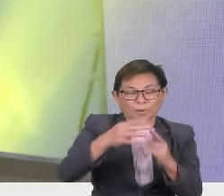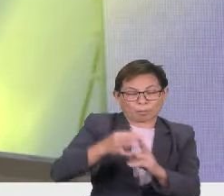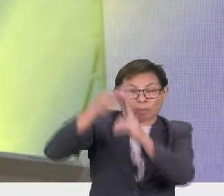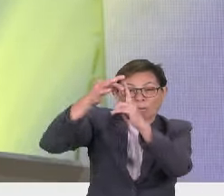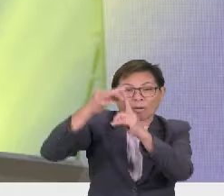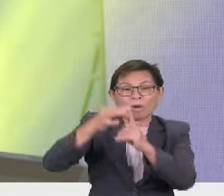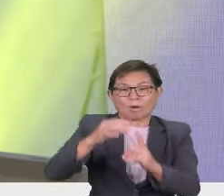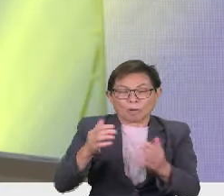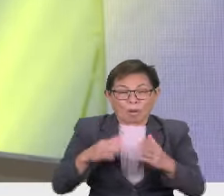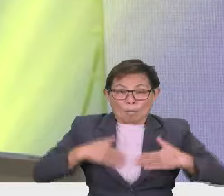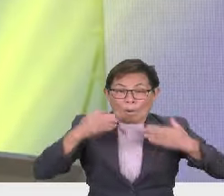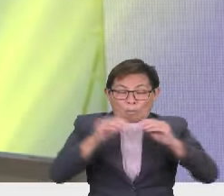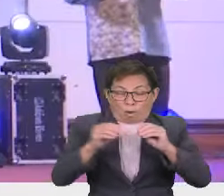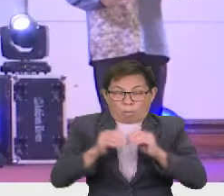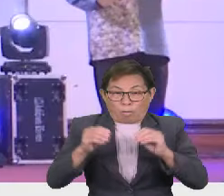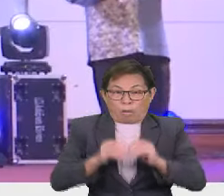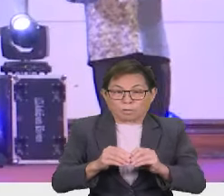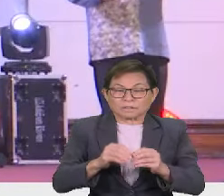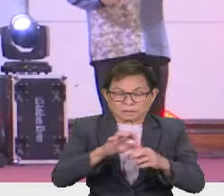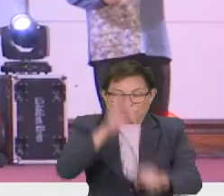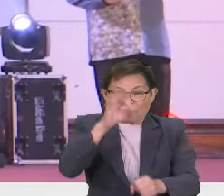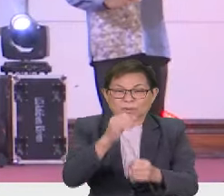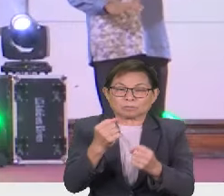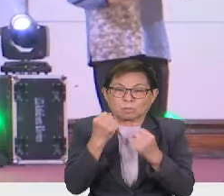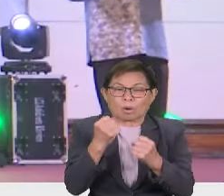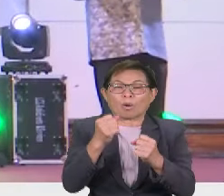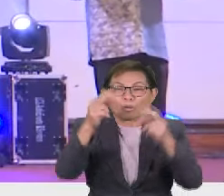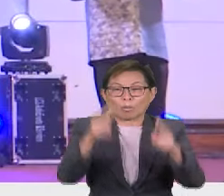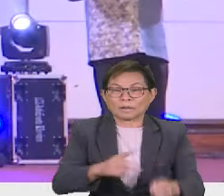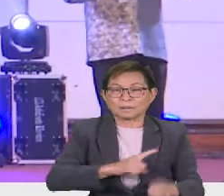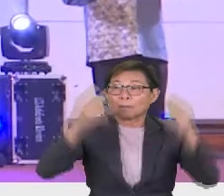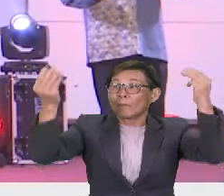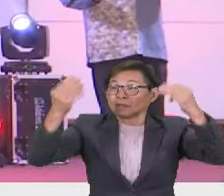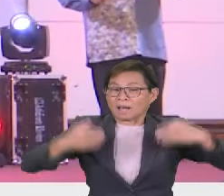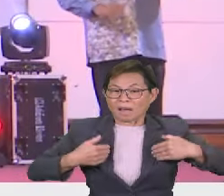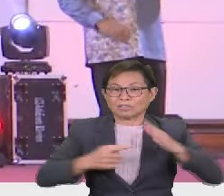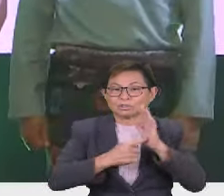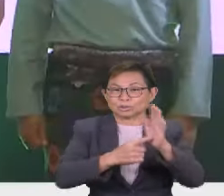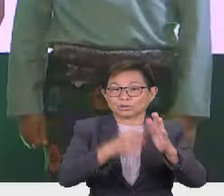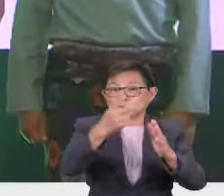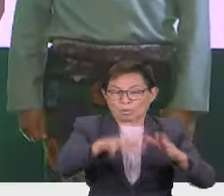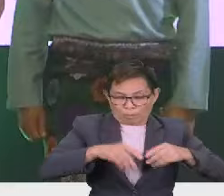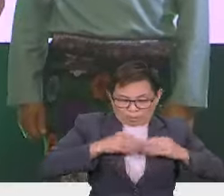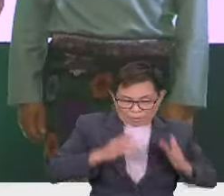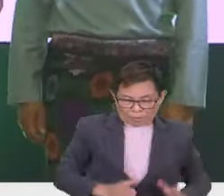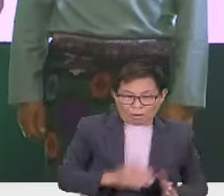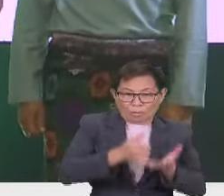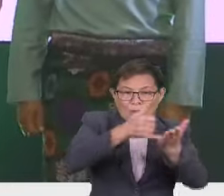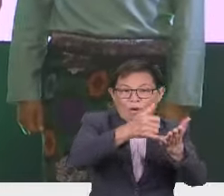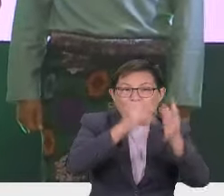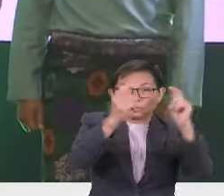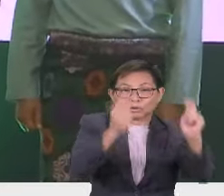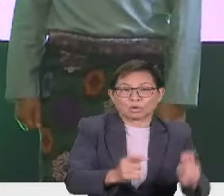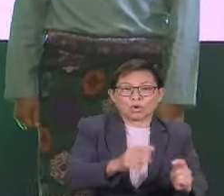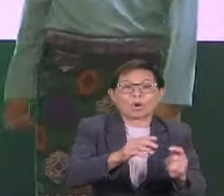menyemarakkan lagi semangat ketakwaan umat Islam. Majlis ini turut menyaksikan dua penerima anugerah tokoh